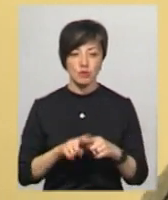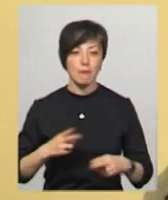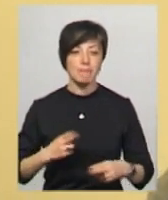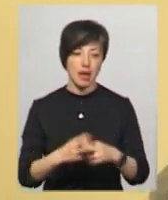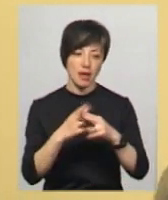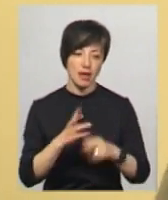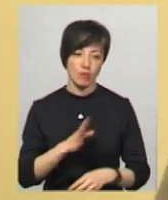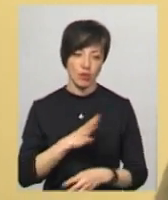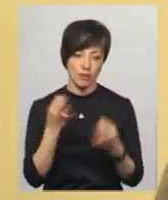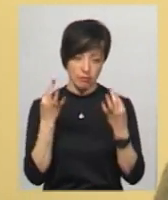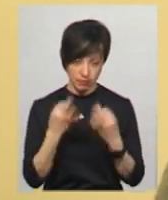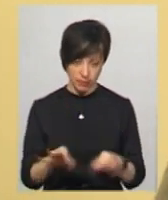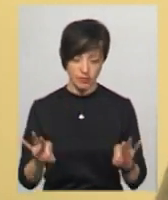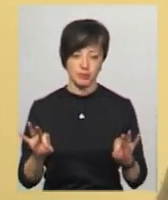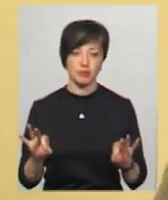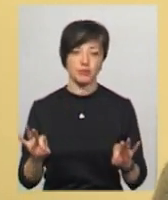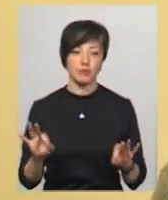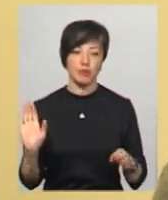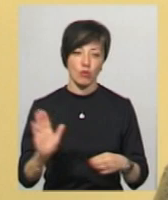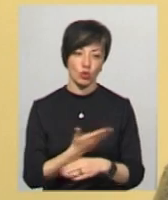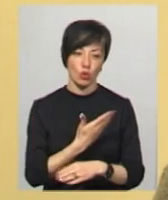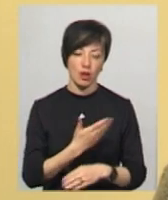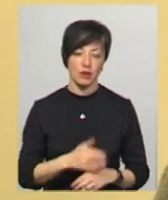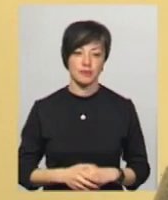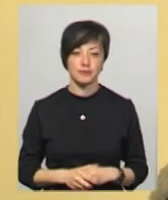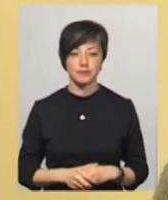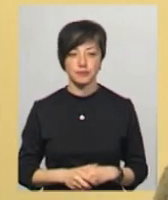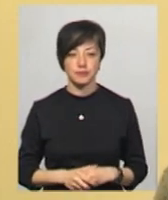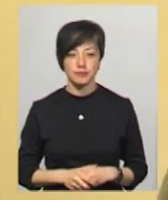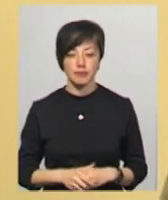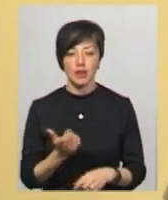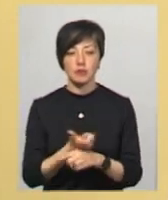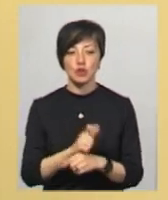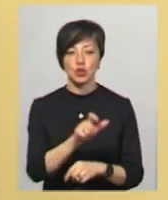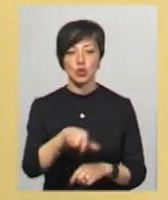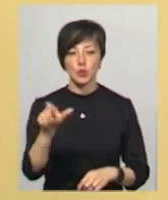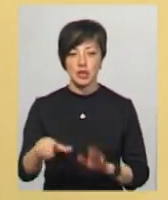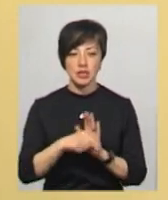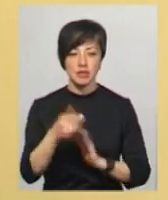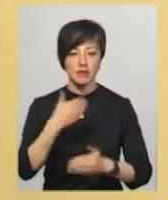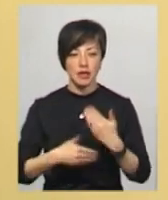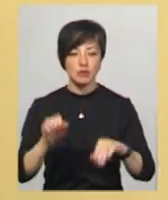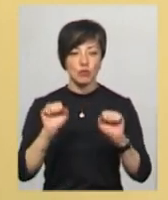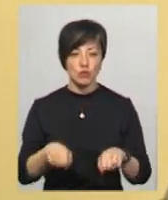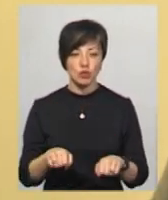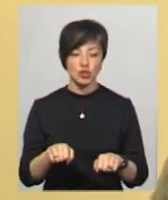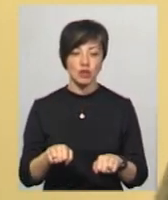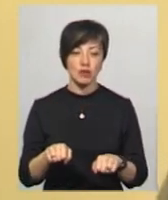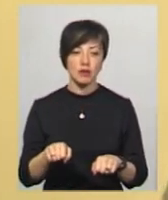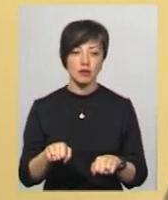були стерті, і більшість людей з інвалідністю зможе відвідувати